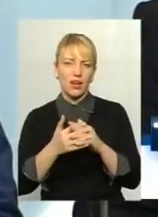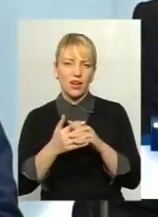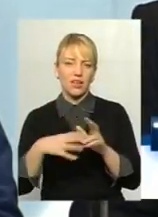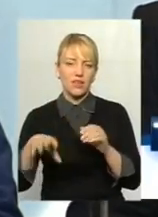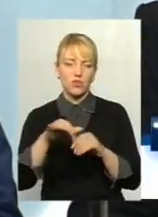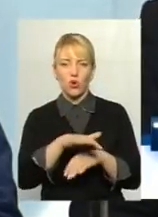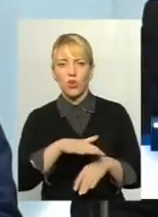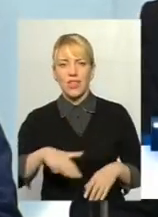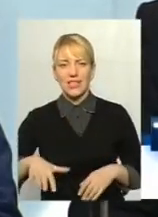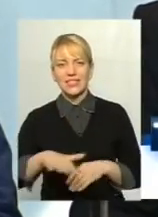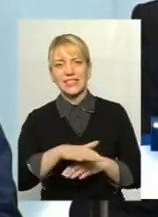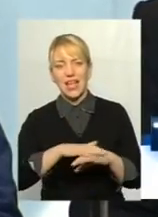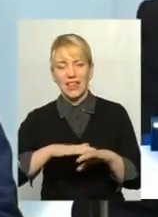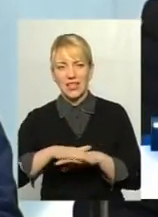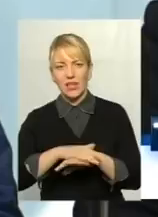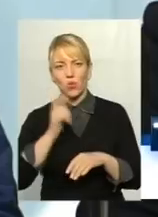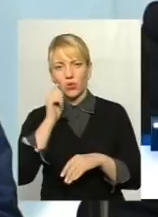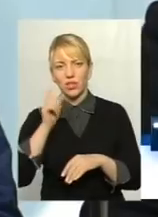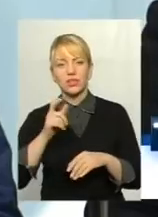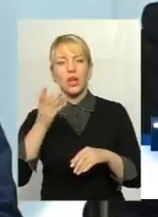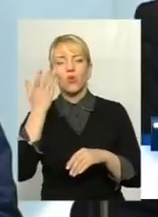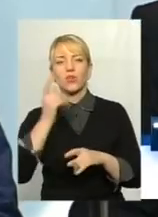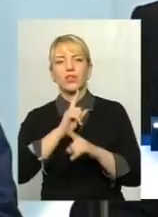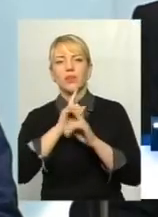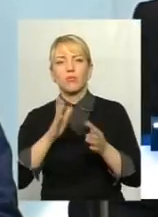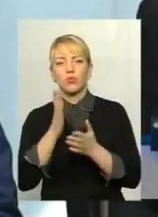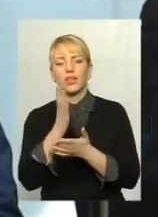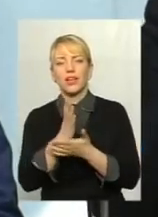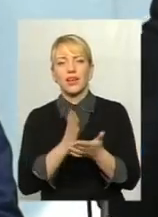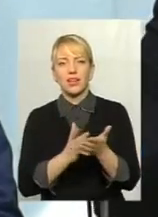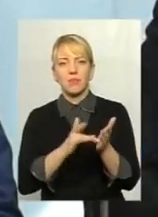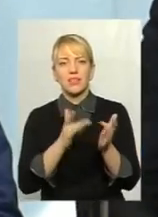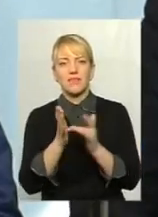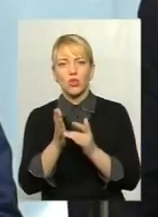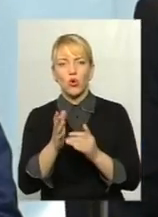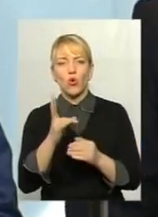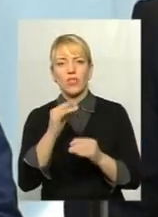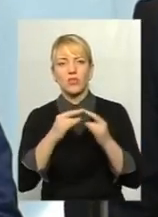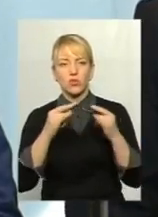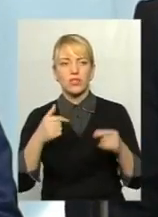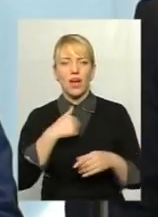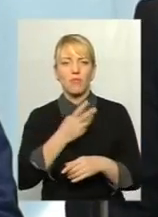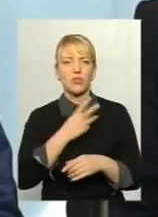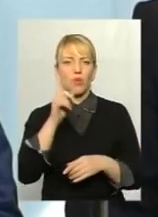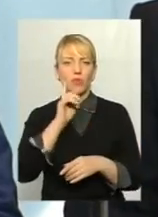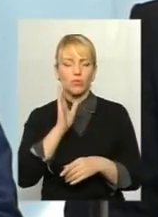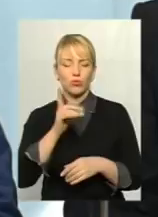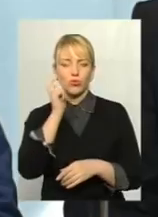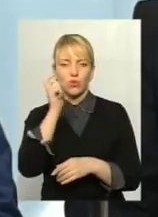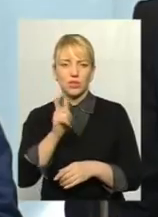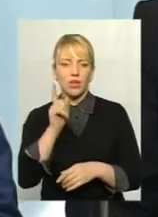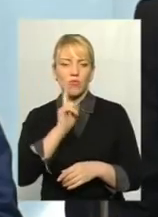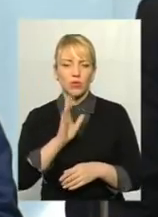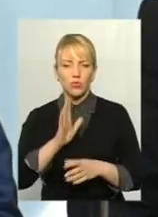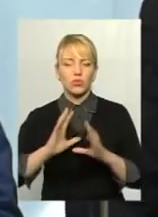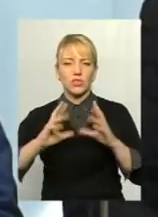це буде стосуватися всього населення. Бо коли не буде хліба святого на столі, а я вважаю всім, щоб доки буде Україна, доки буде світ,